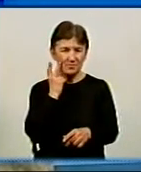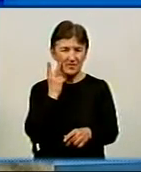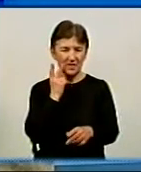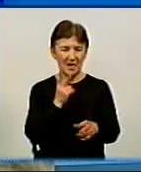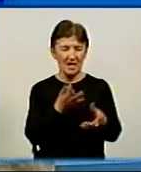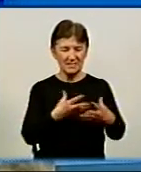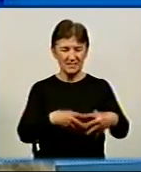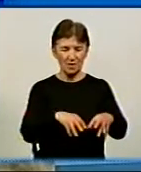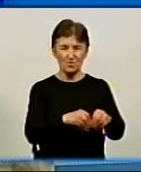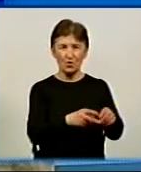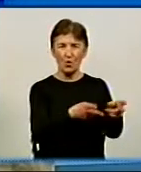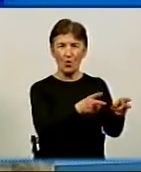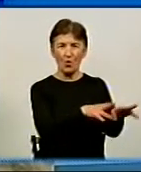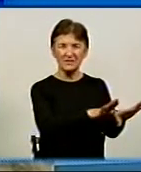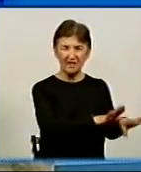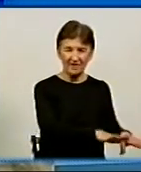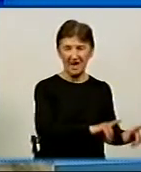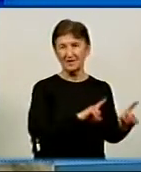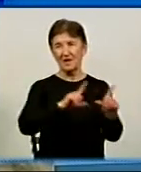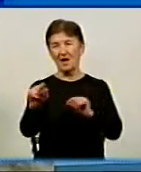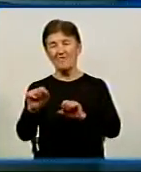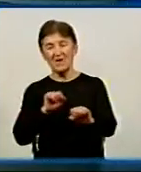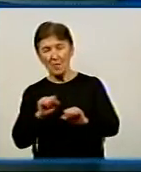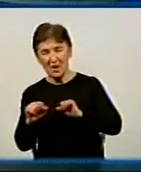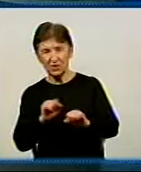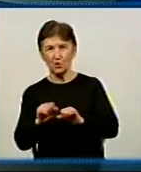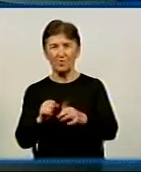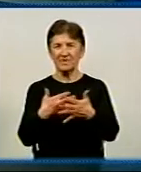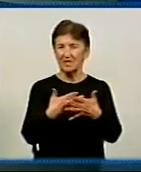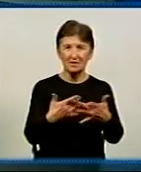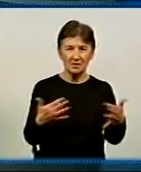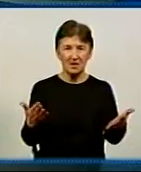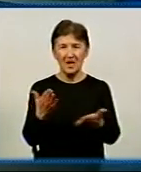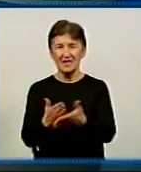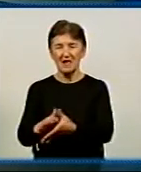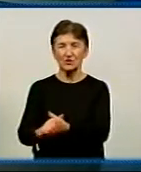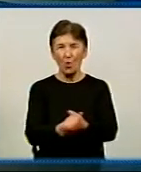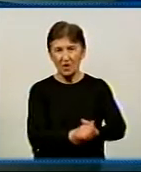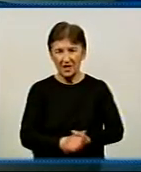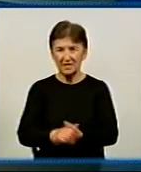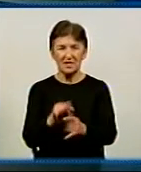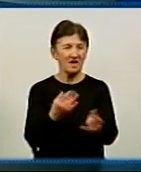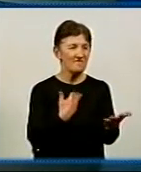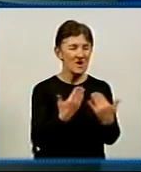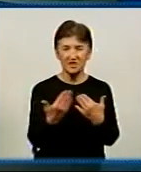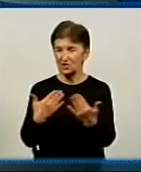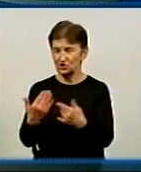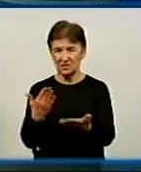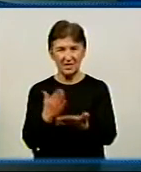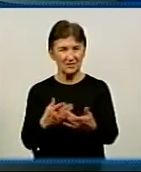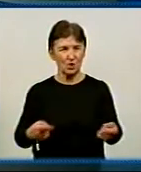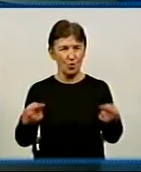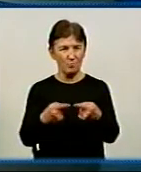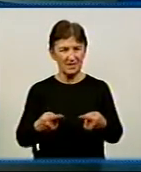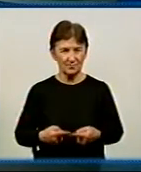відбуватись, командирівки. Це колективи, а якщо є великі колективи, там завжди є зона різка і в відношеннях определенних. І там,